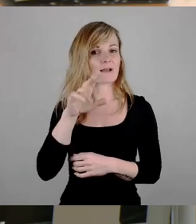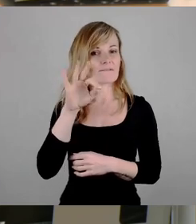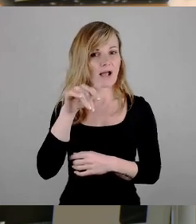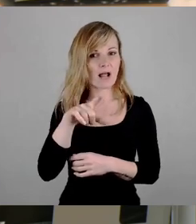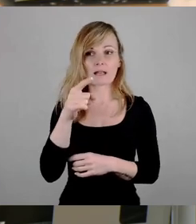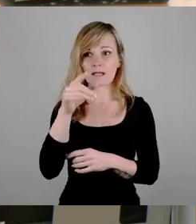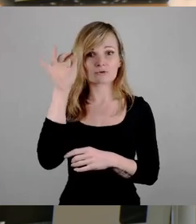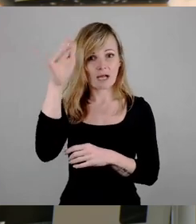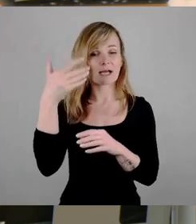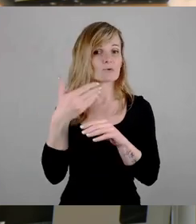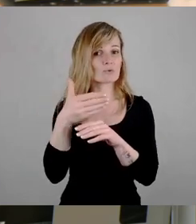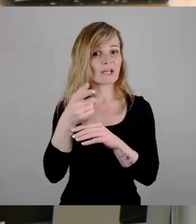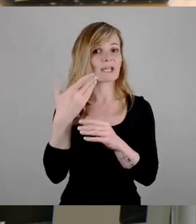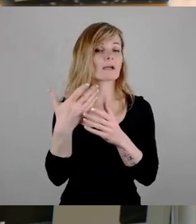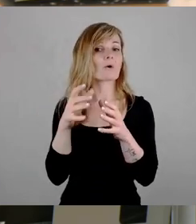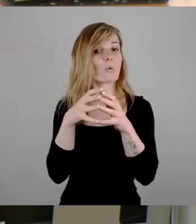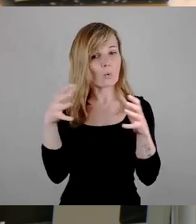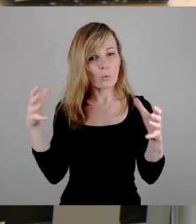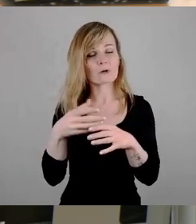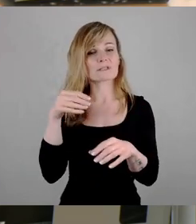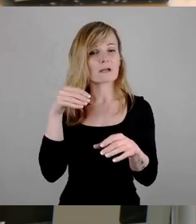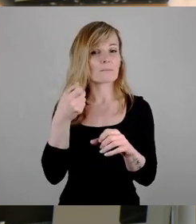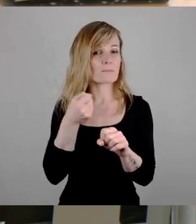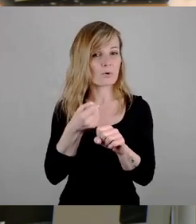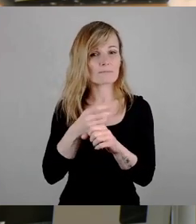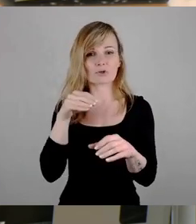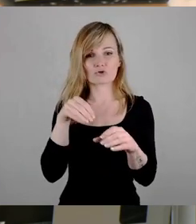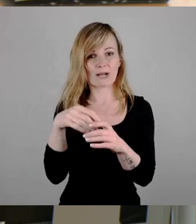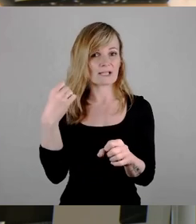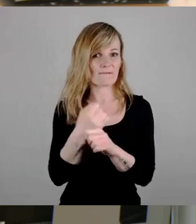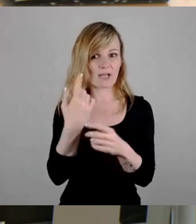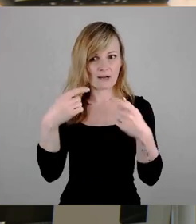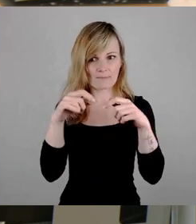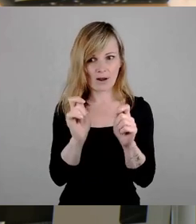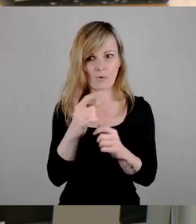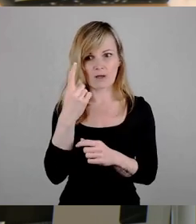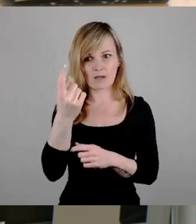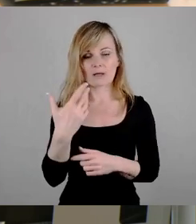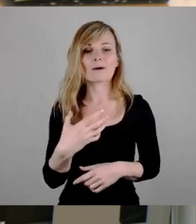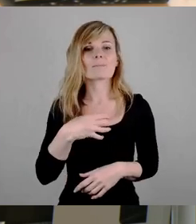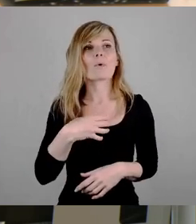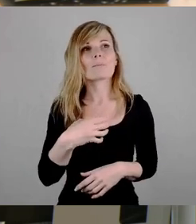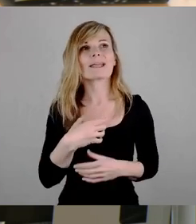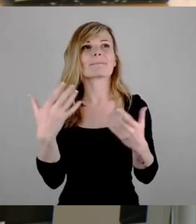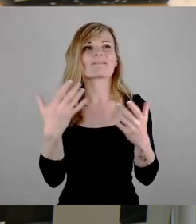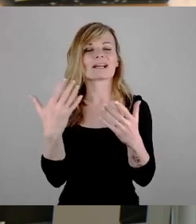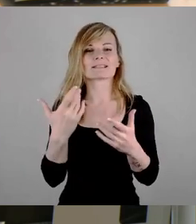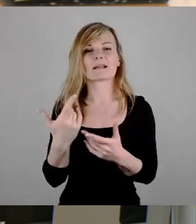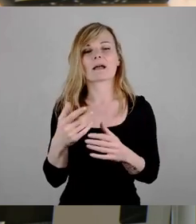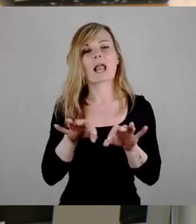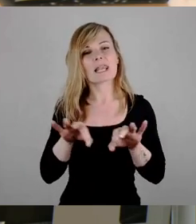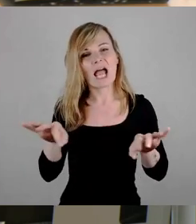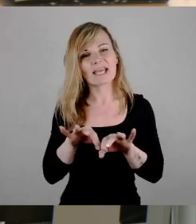Pumpspeicherwerk gebaut. Aber wir haben hier viele Probleme, das Gefälle ist viel zu gering. Die Leitungen sind mal hoch, die